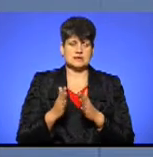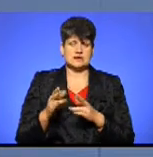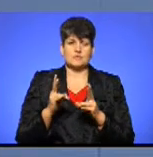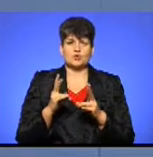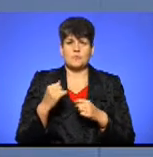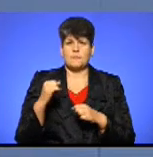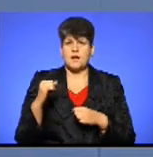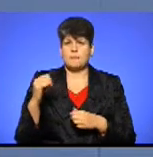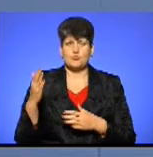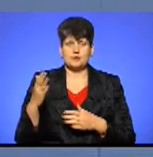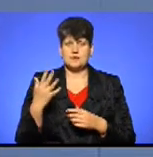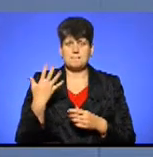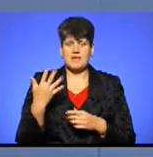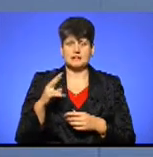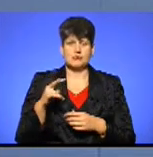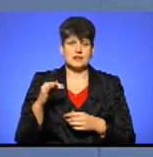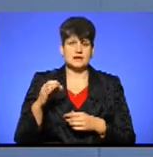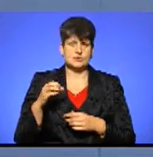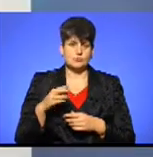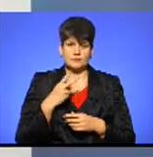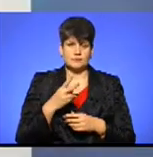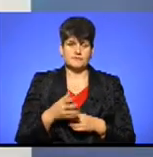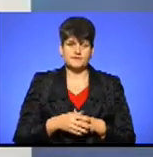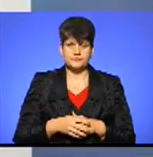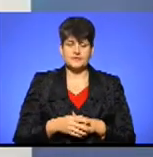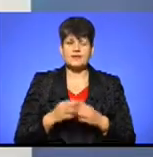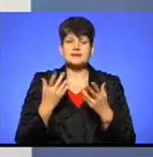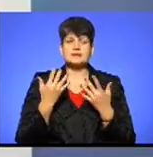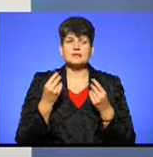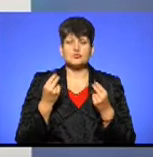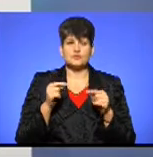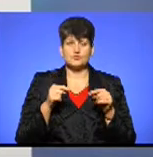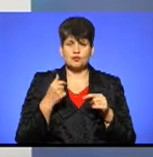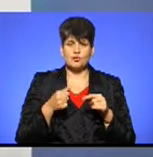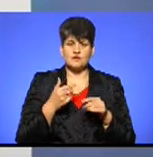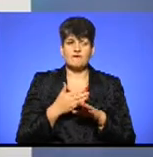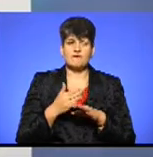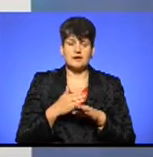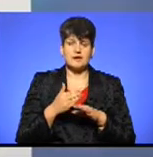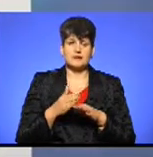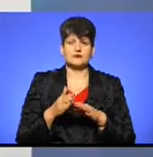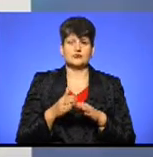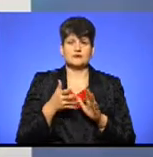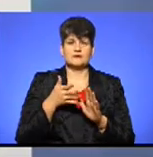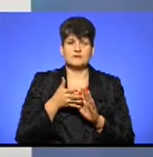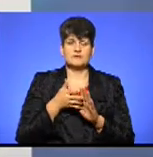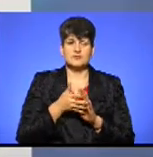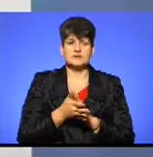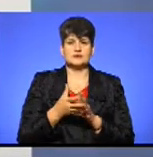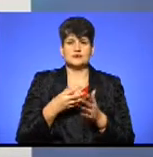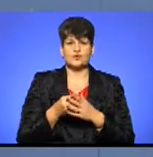переможе 5 листопада, буде відомо. Скільки коштів цього річ виділено на реалізацію своїх ідей тернополянами?